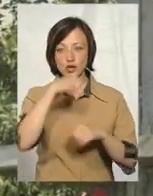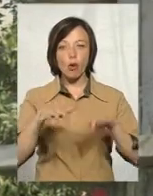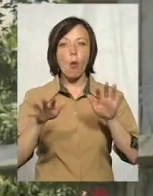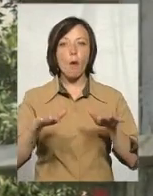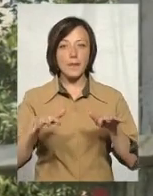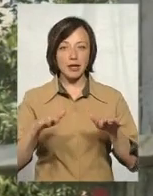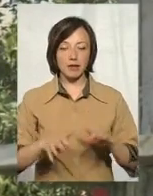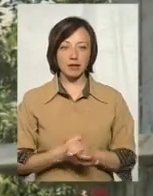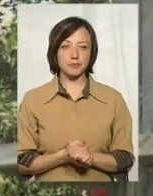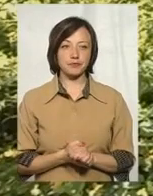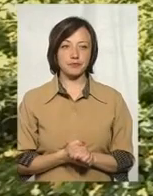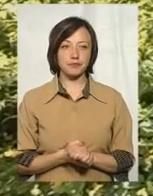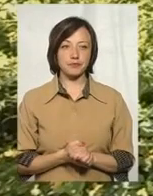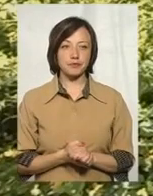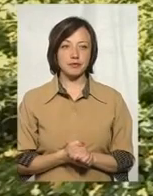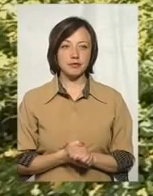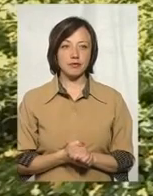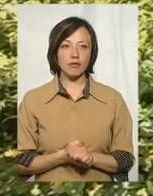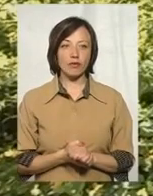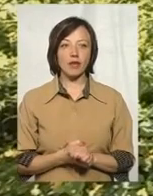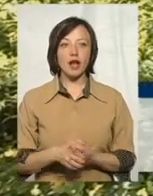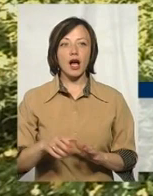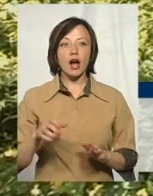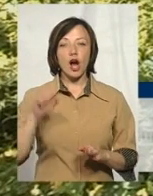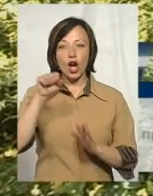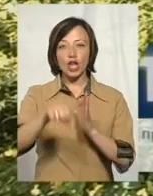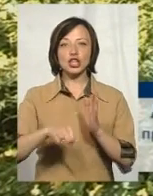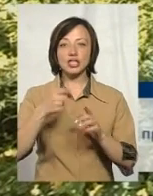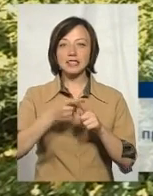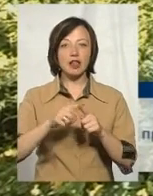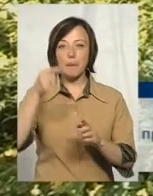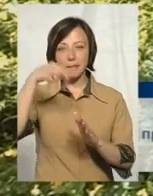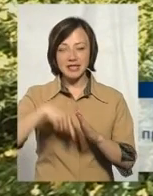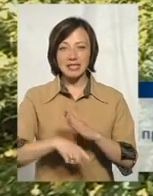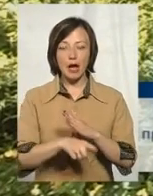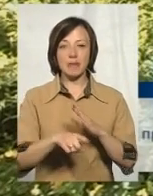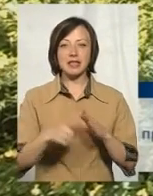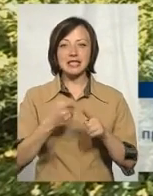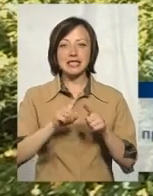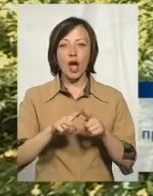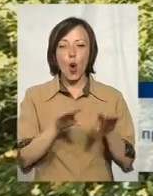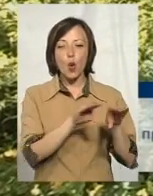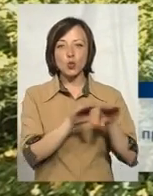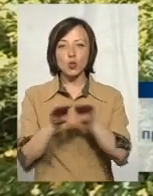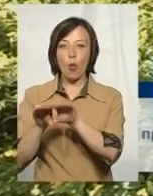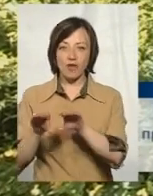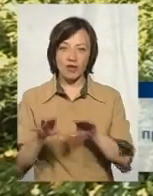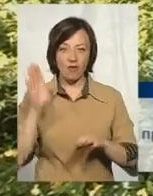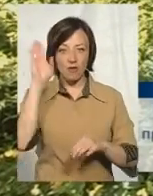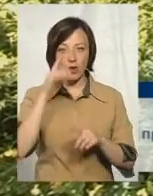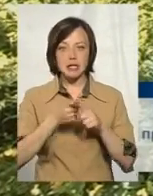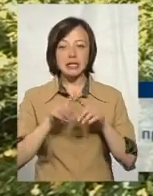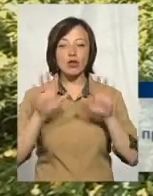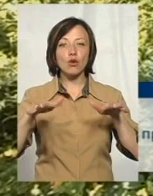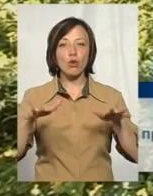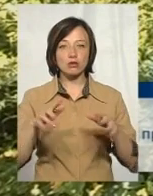опадів. Керниці, це не підземні води, це є ґрунтові води, і живлення їх відбувається виключно за рахунок атмосферних